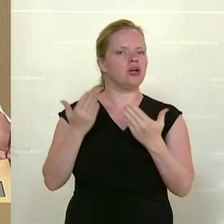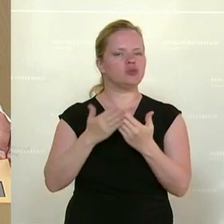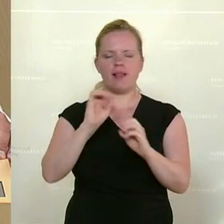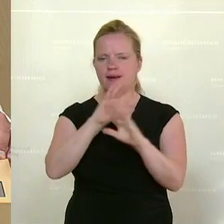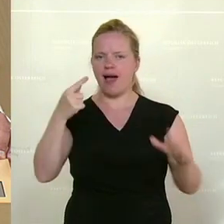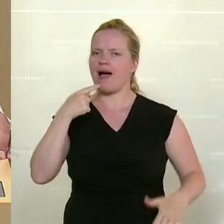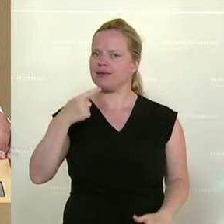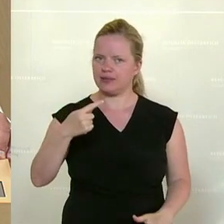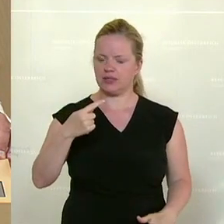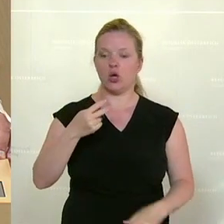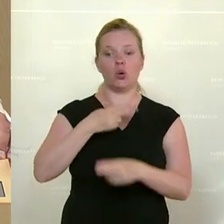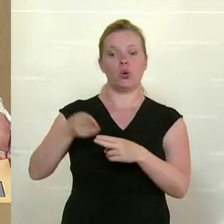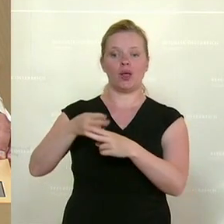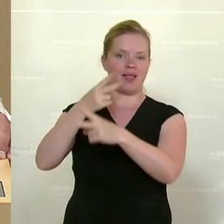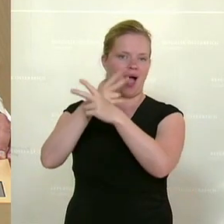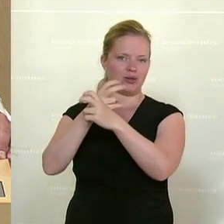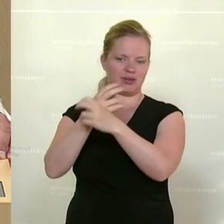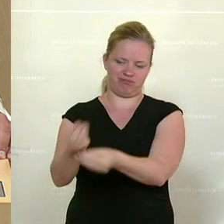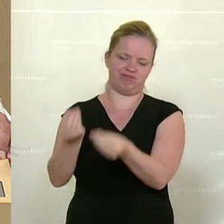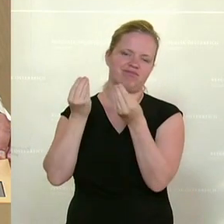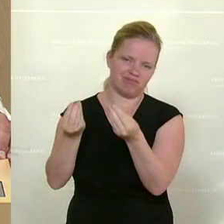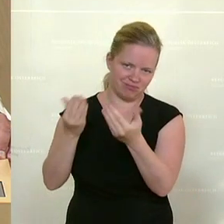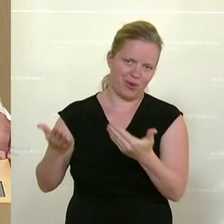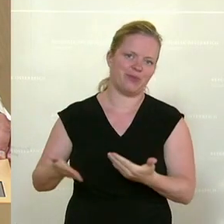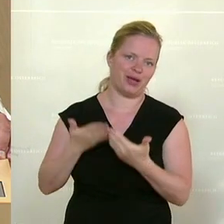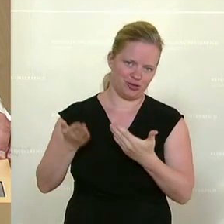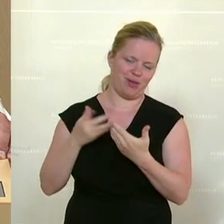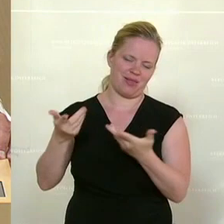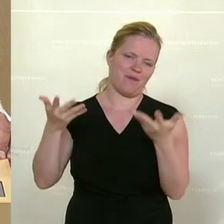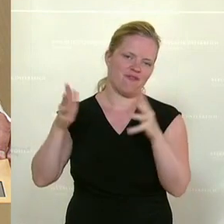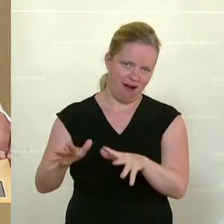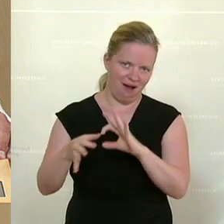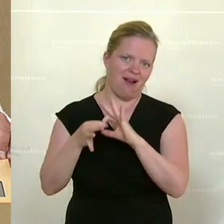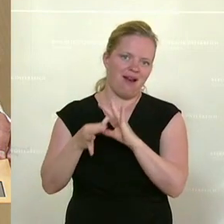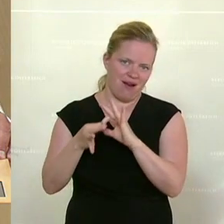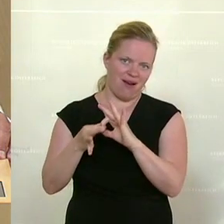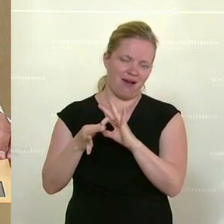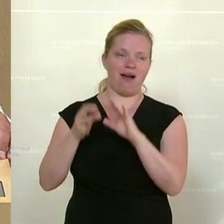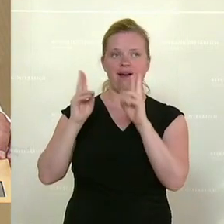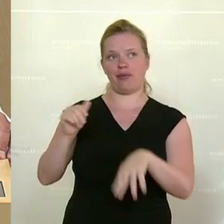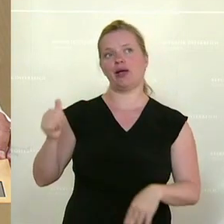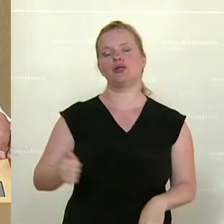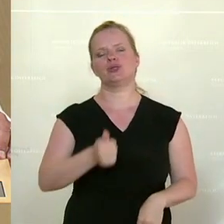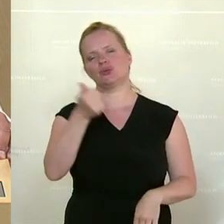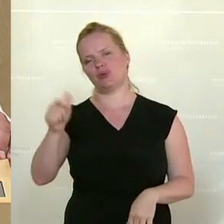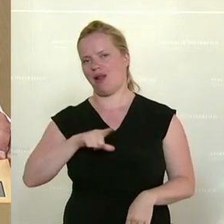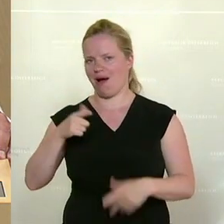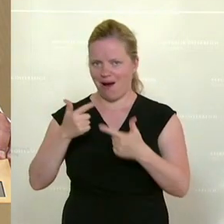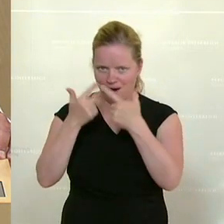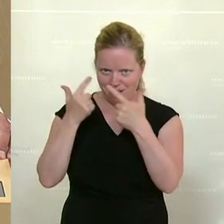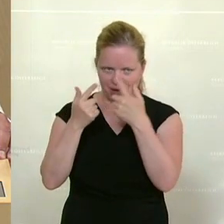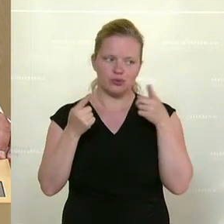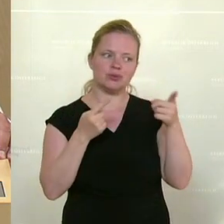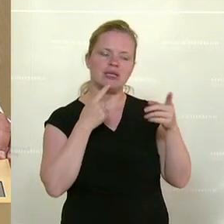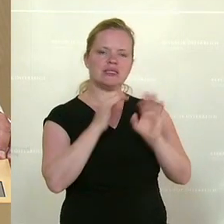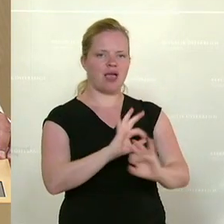Hygiene Austria, ein Paradebeispiel in diesem Fall, könnte man jetzt eine Stunde lang erklären und du hast es ja